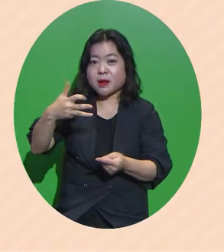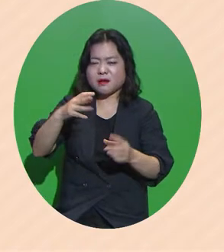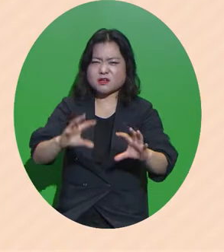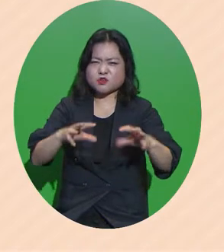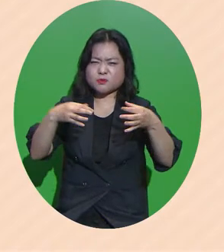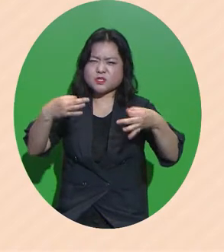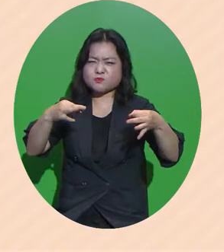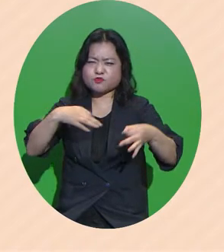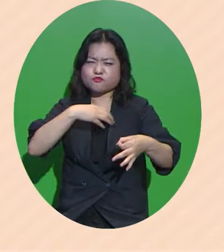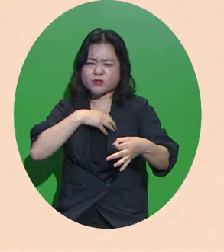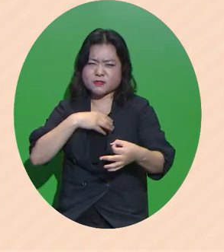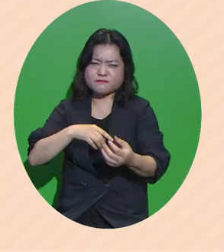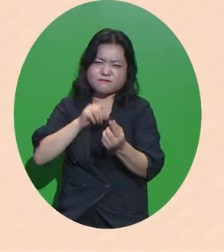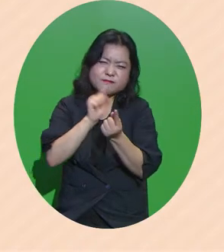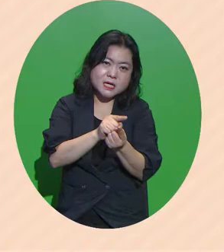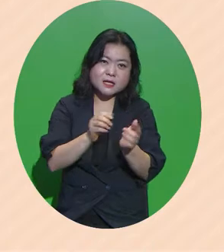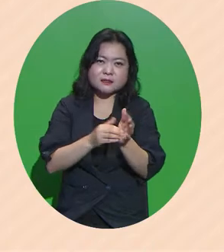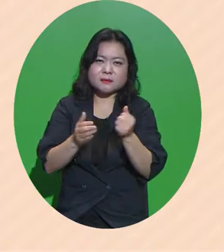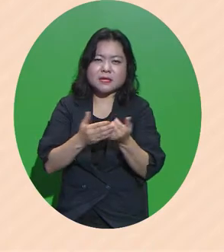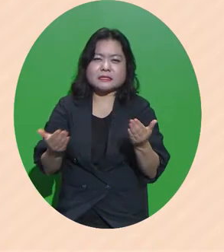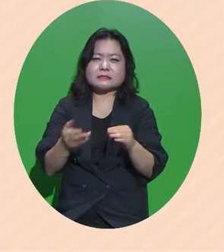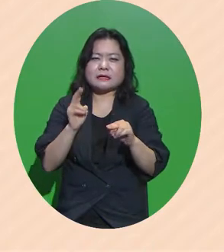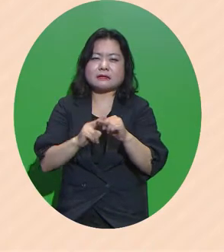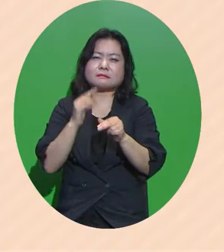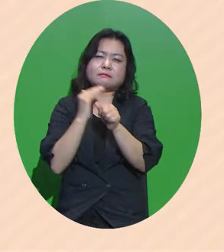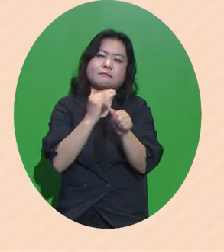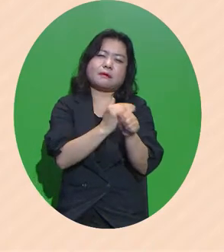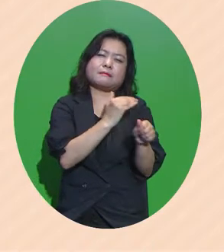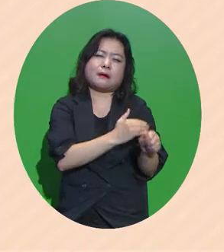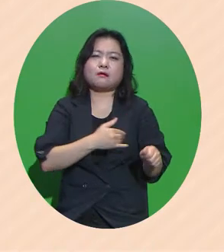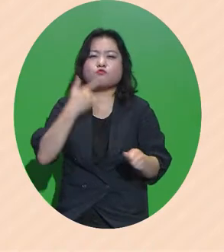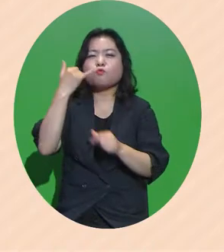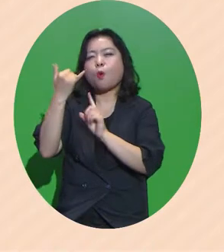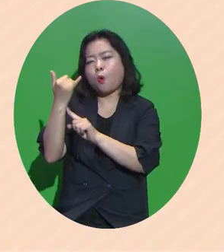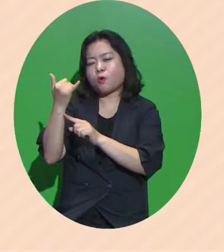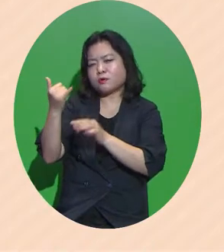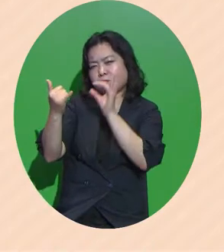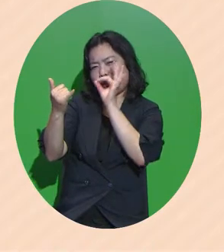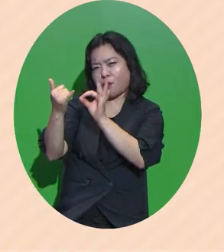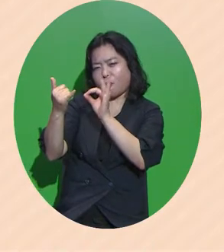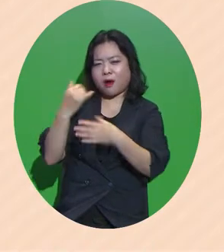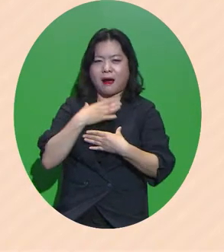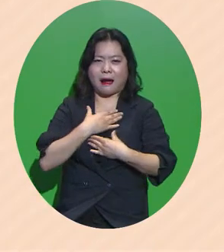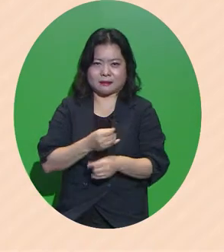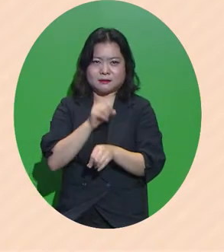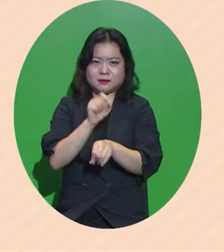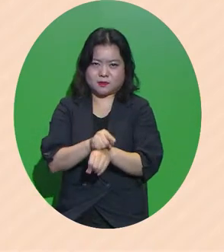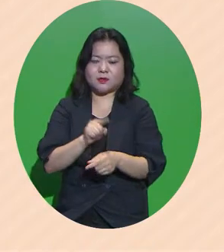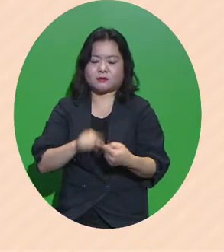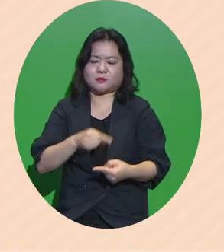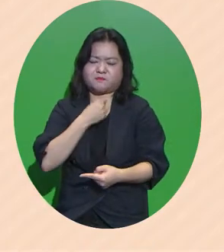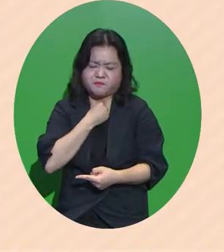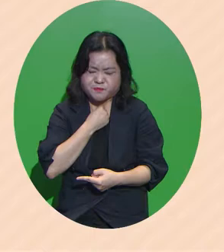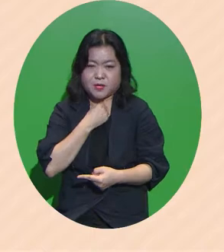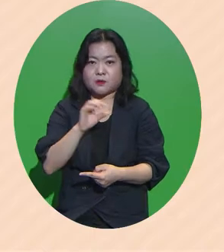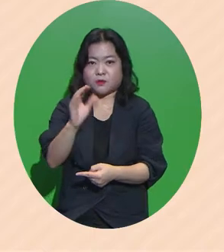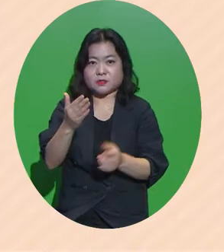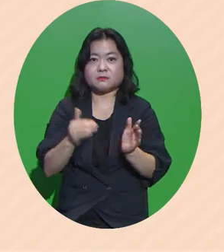금융위기로 일자리를 잃는 부모 세대를 바라보면서 안정성을 선호하게 된 것입니다